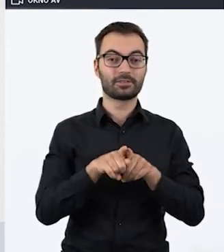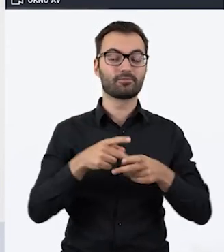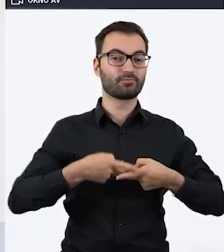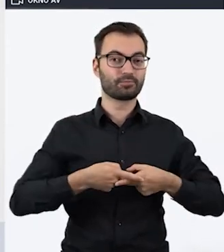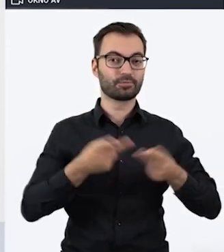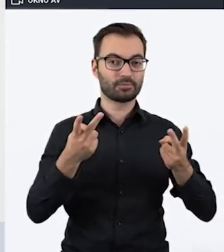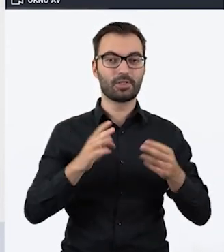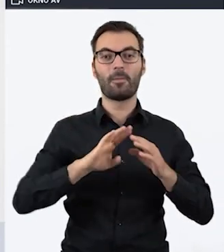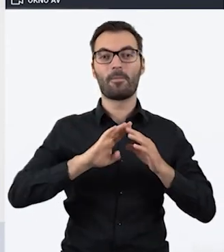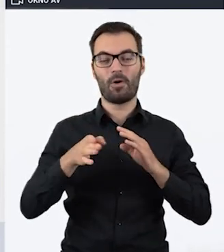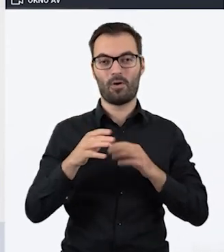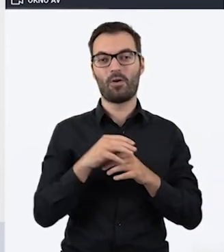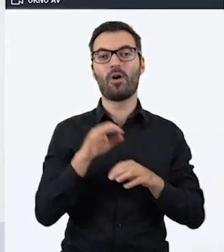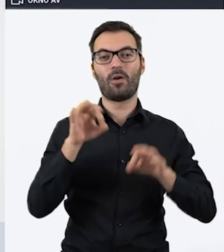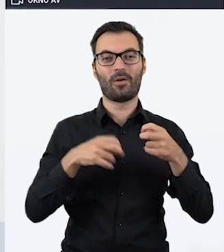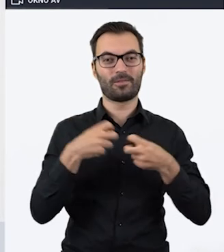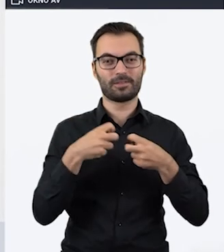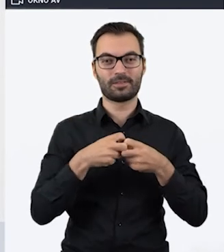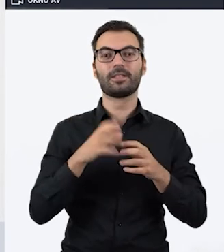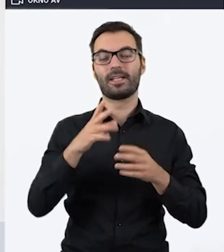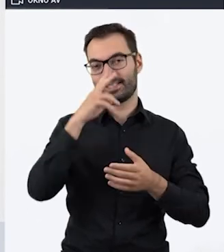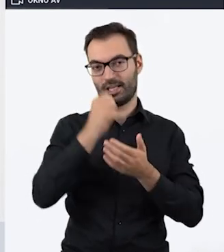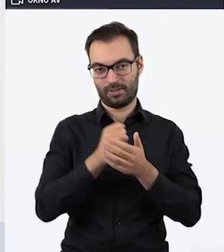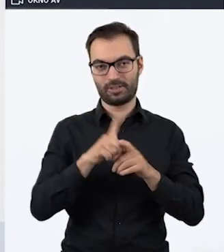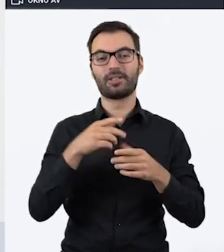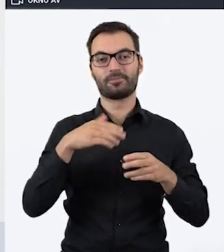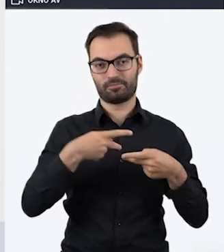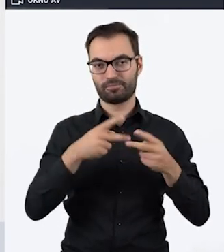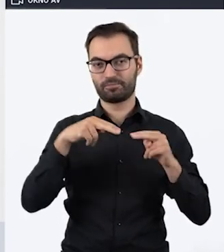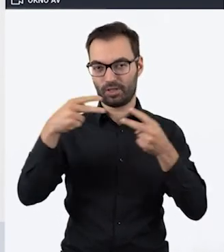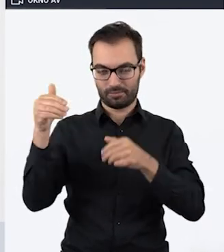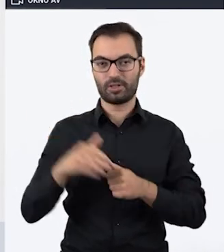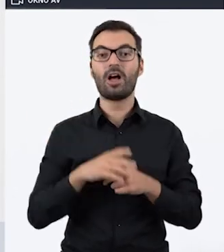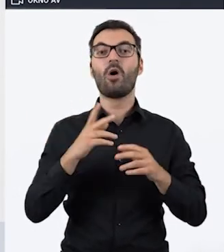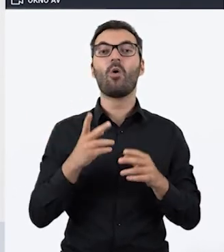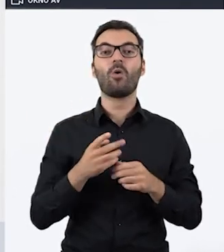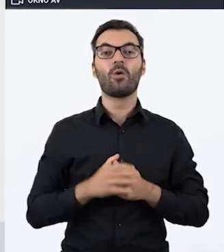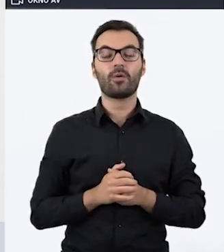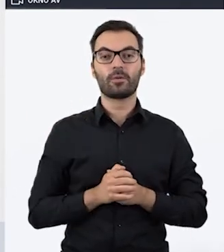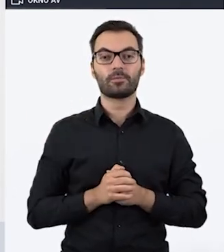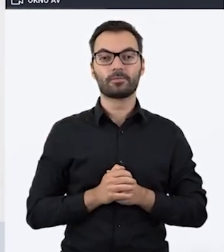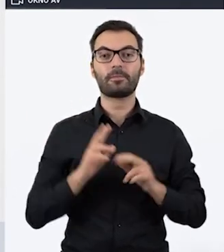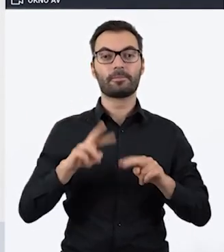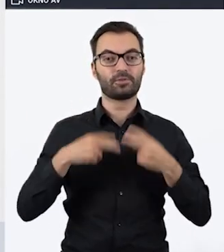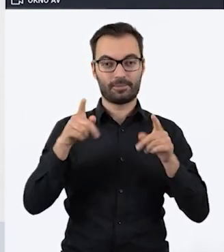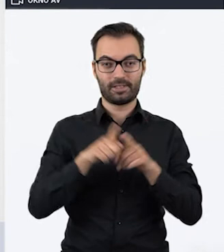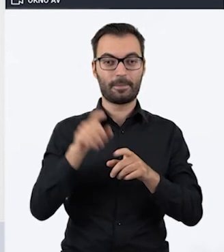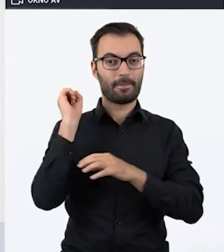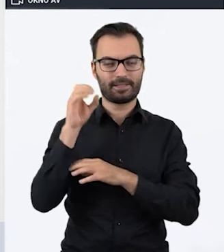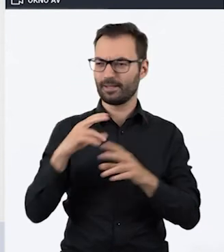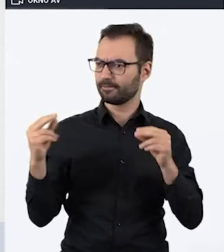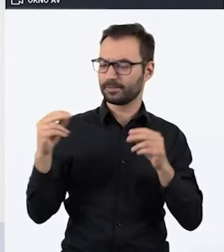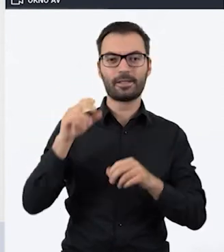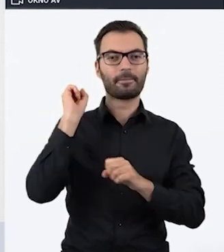dostępne po webinarze zaświadczenia. I udostępnimy też prezentację,